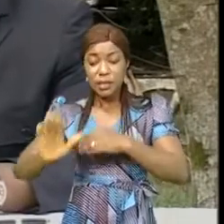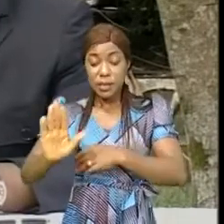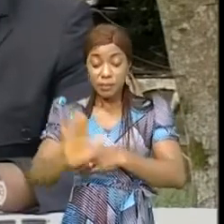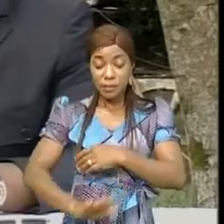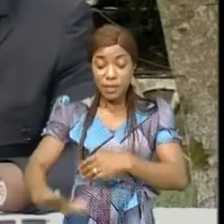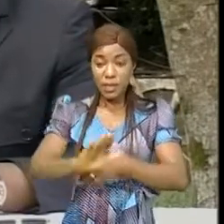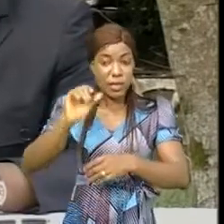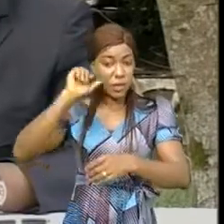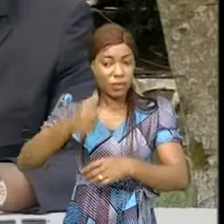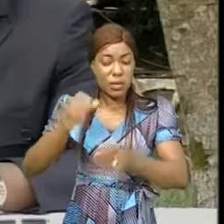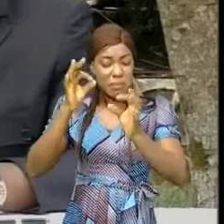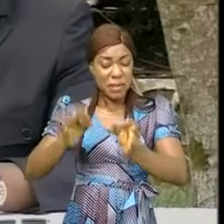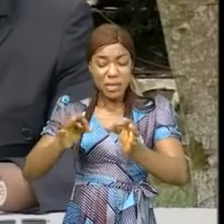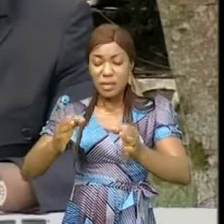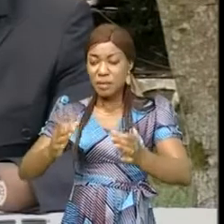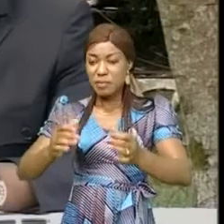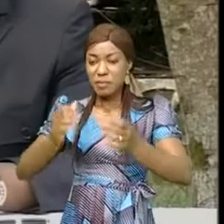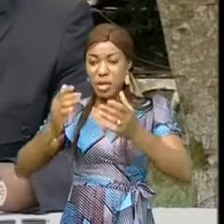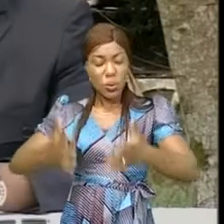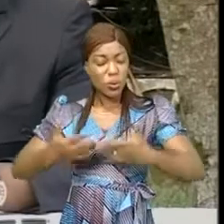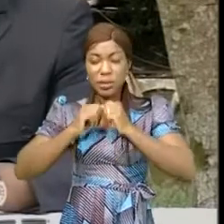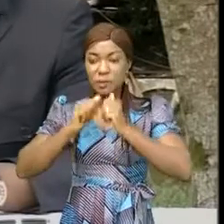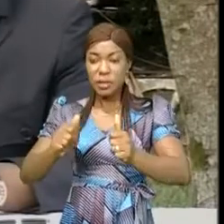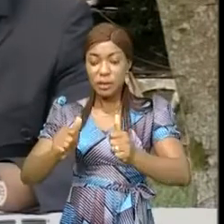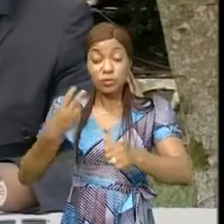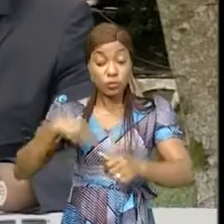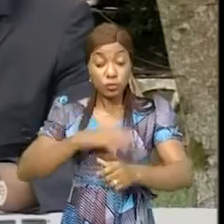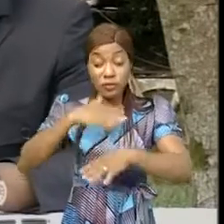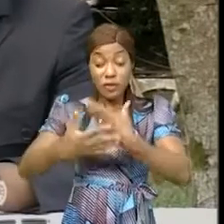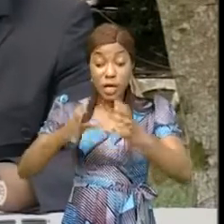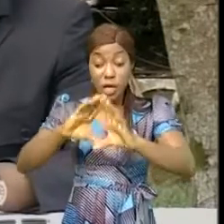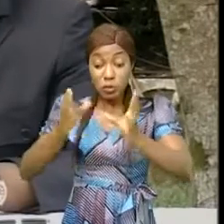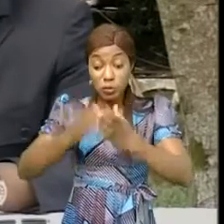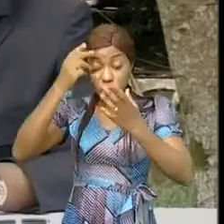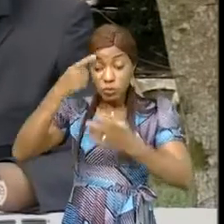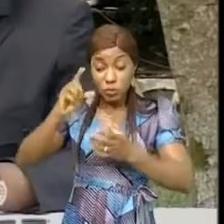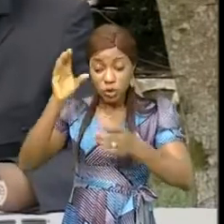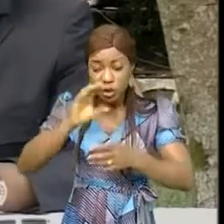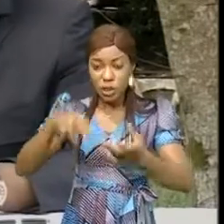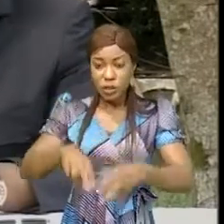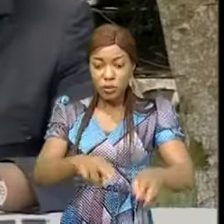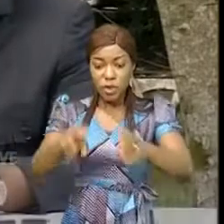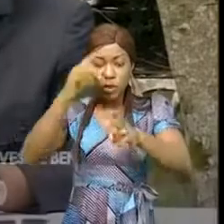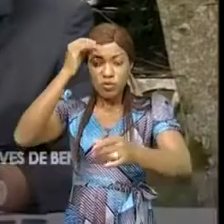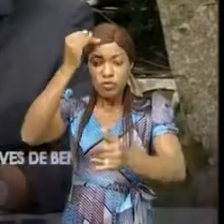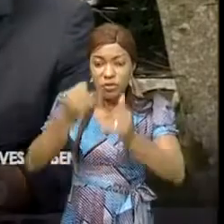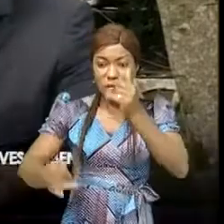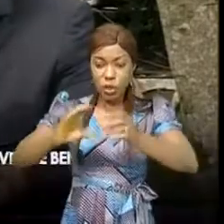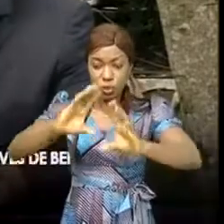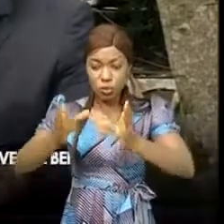c'est inadmissible. Nous utiliserons tout ce qu'il faut comme moyen pour éradiquer